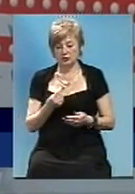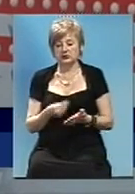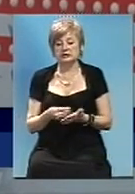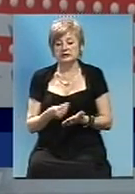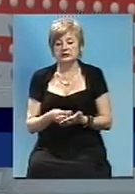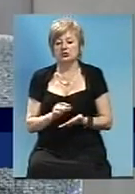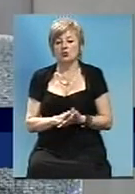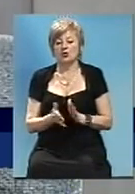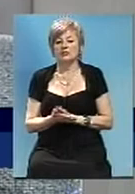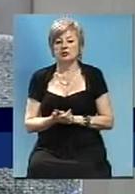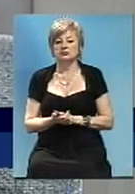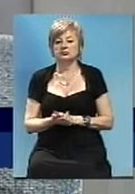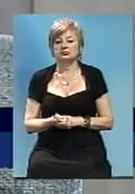звісно.